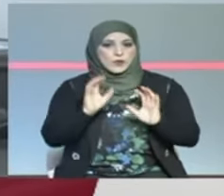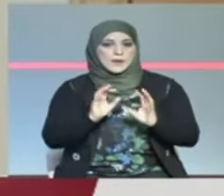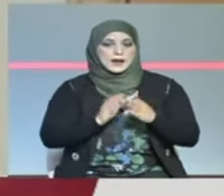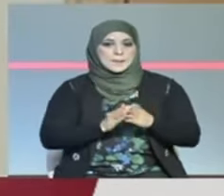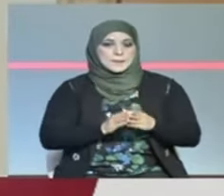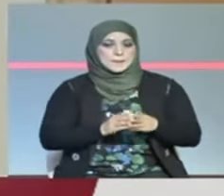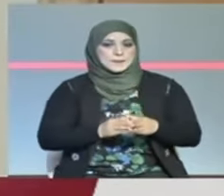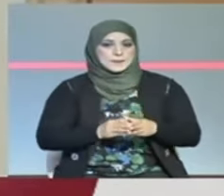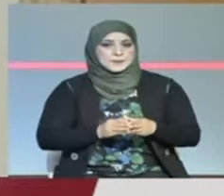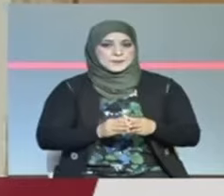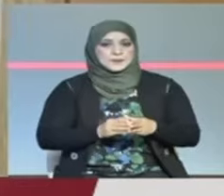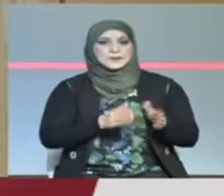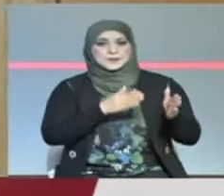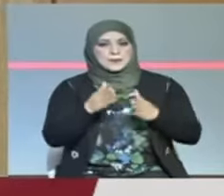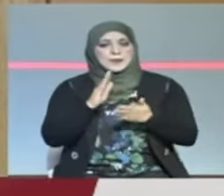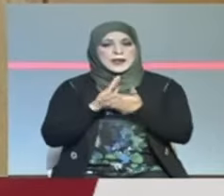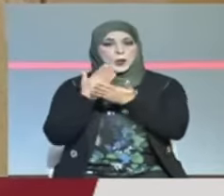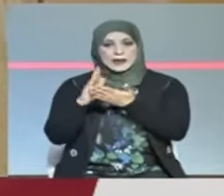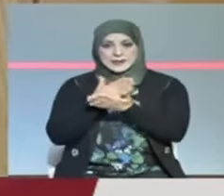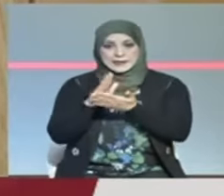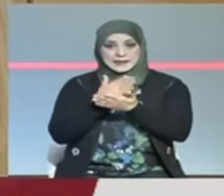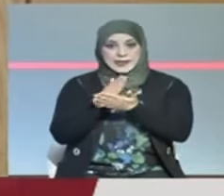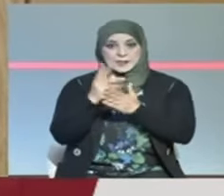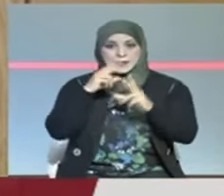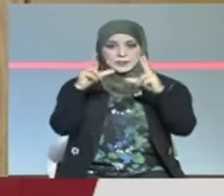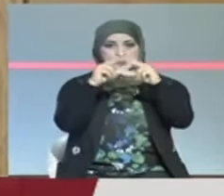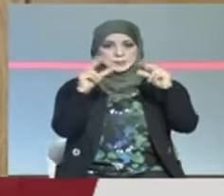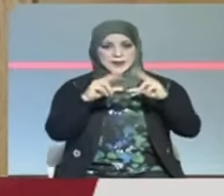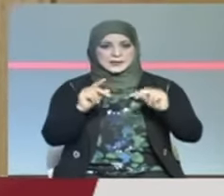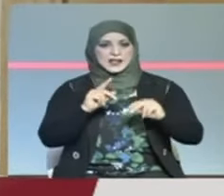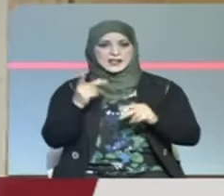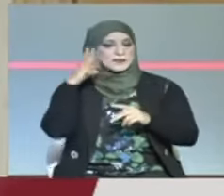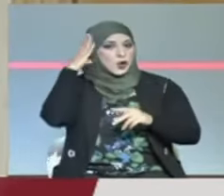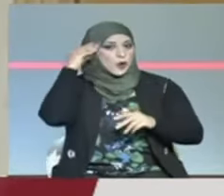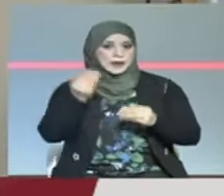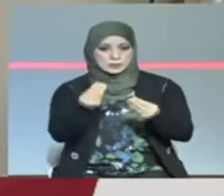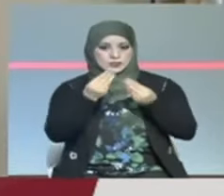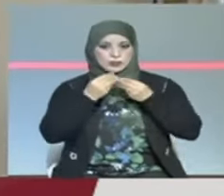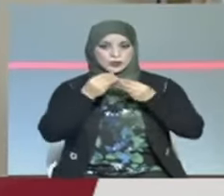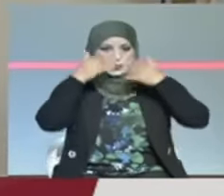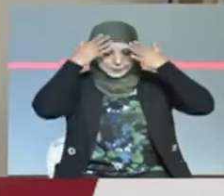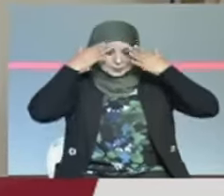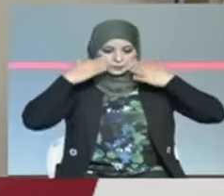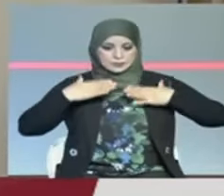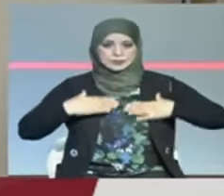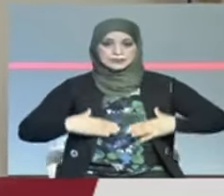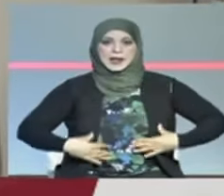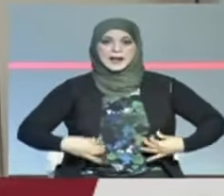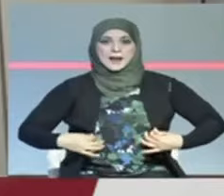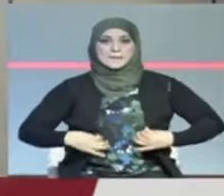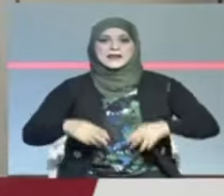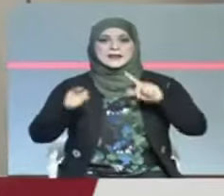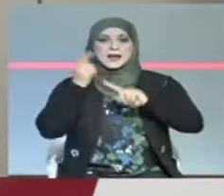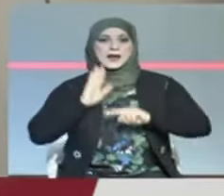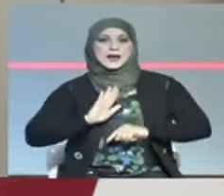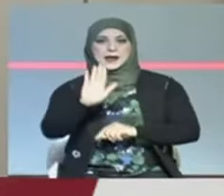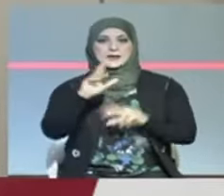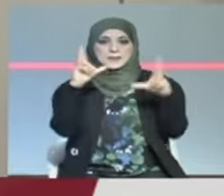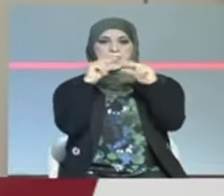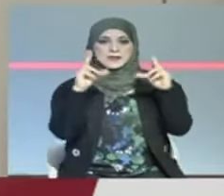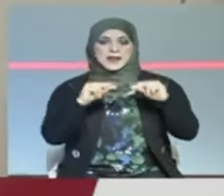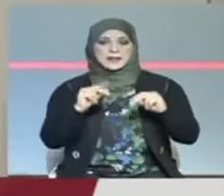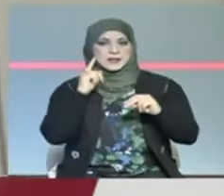وعند القيام بهذه العملية وجب وفق الخبراء ارتداء ملابس خاصة مشيرين إلى أن أصناف